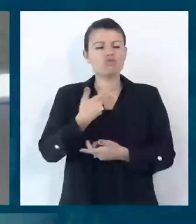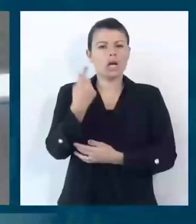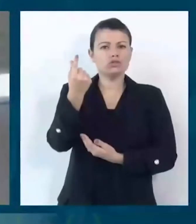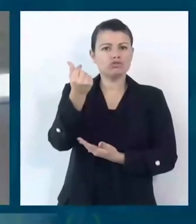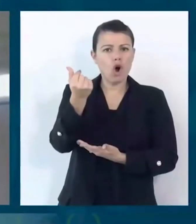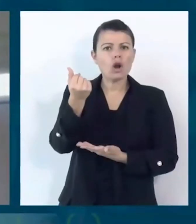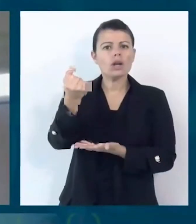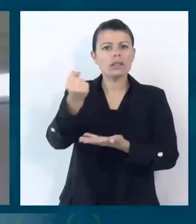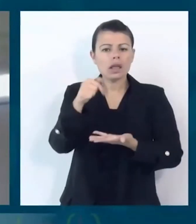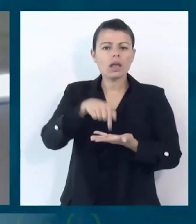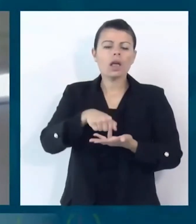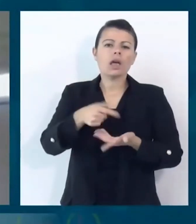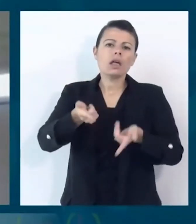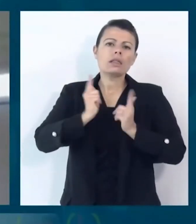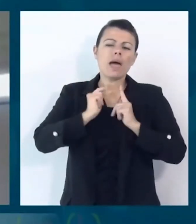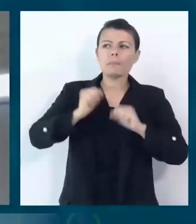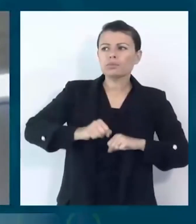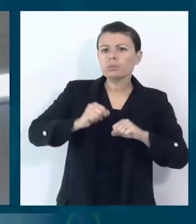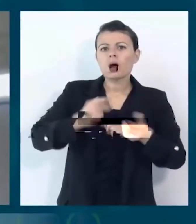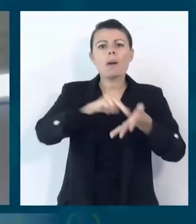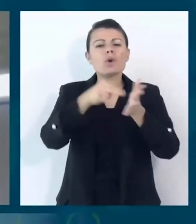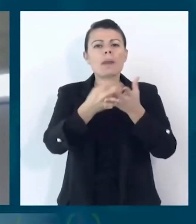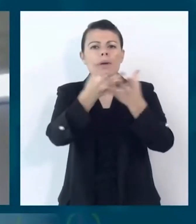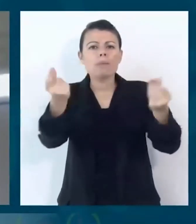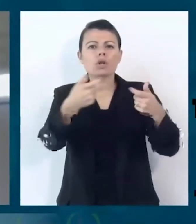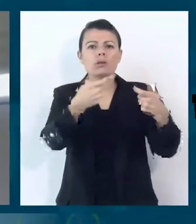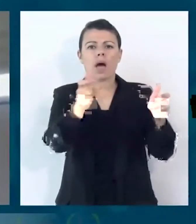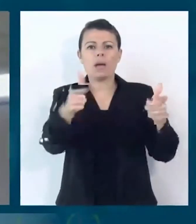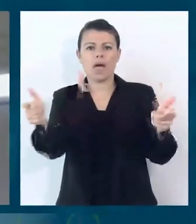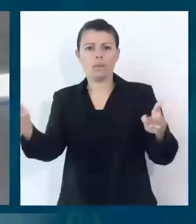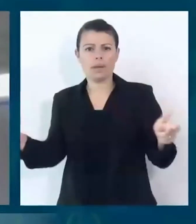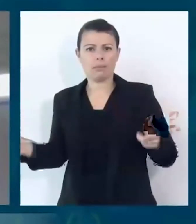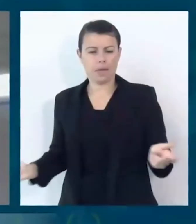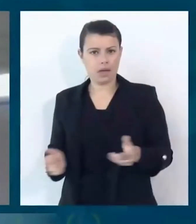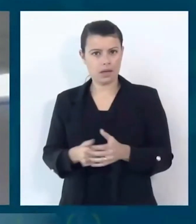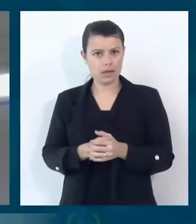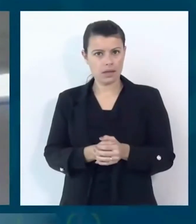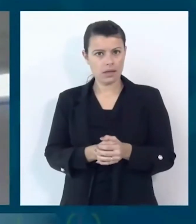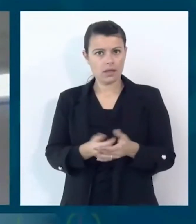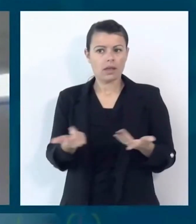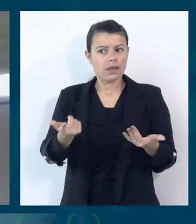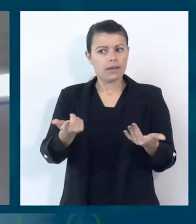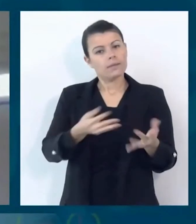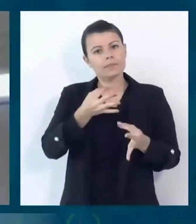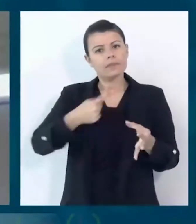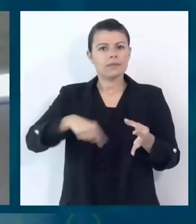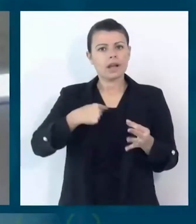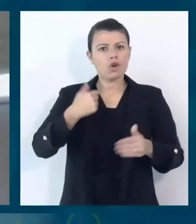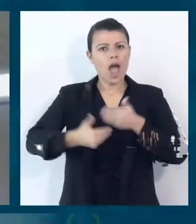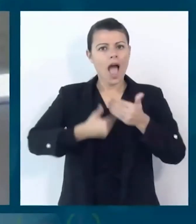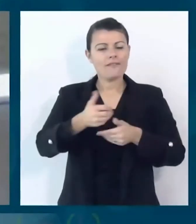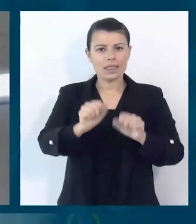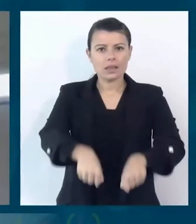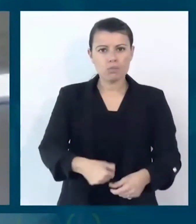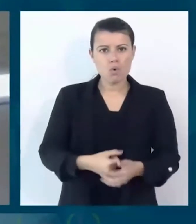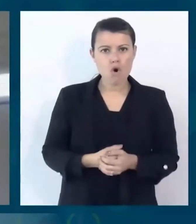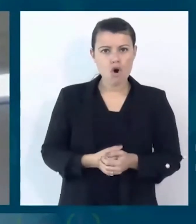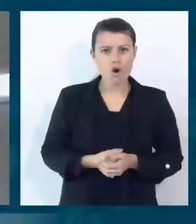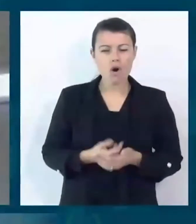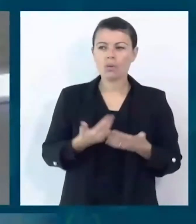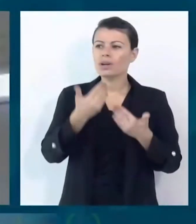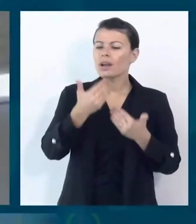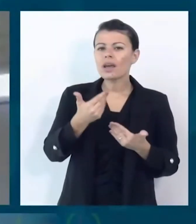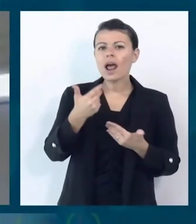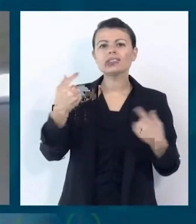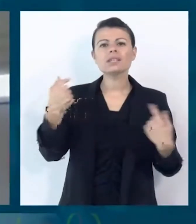sbloccare molti problemi e andare davanti. Questa iniziativa